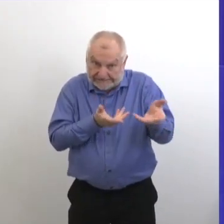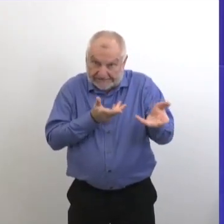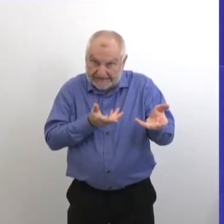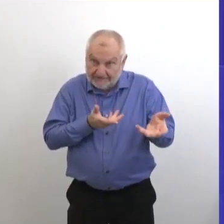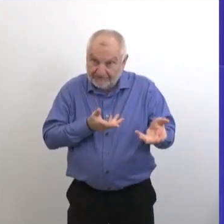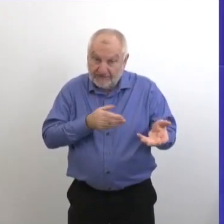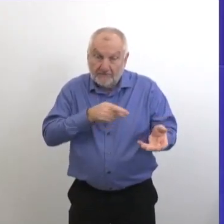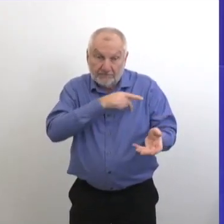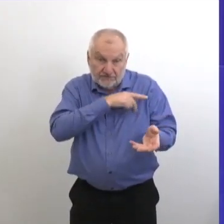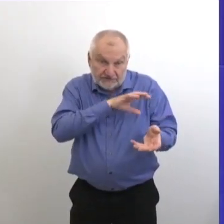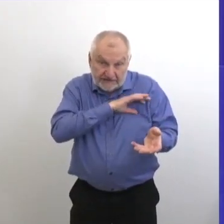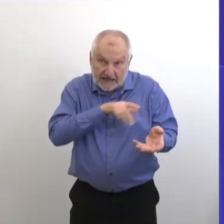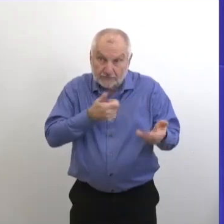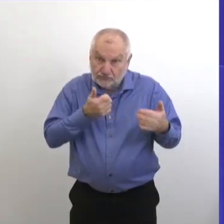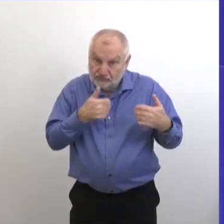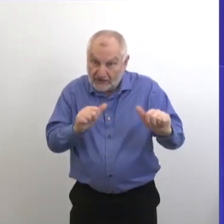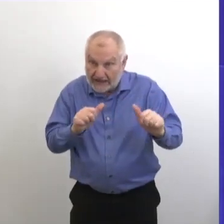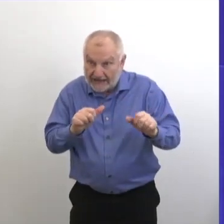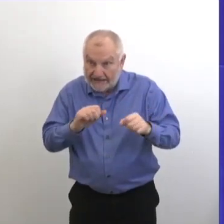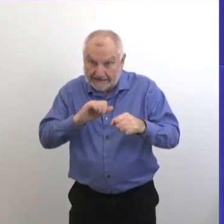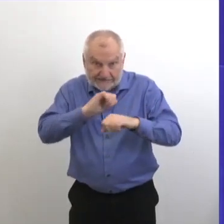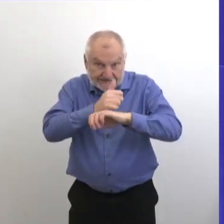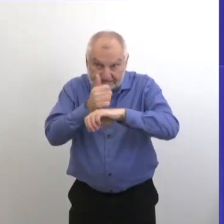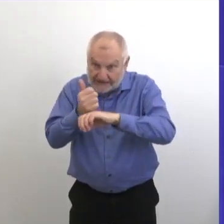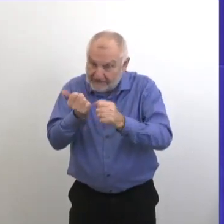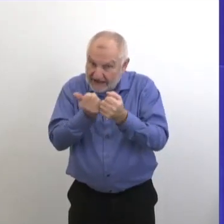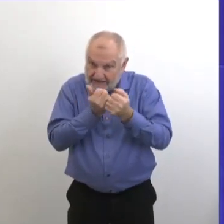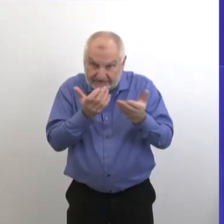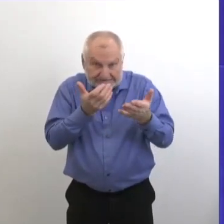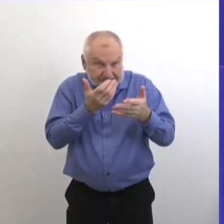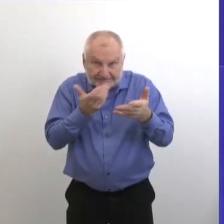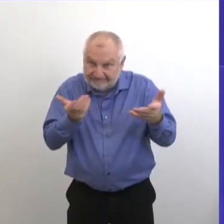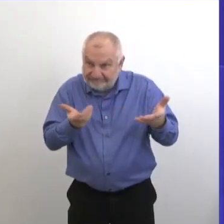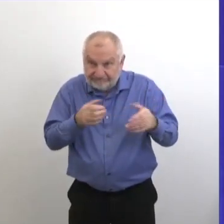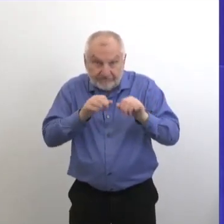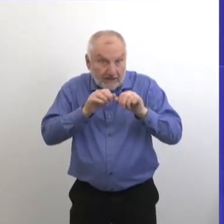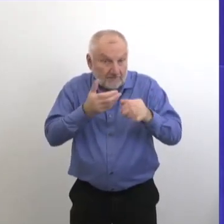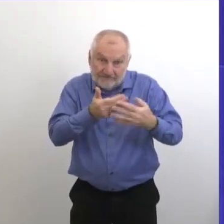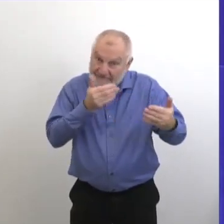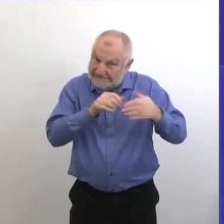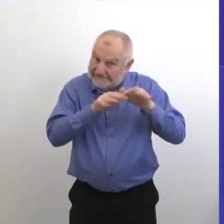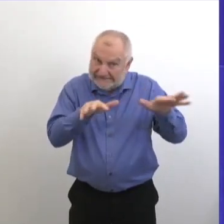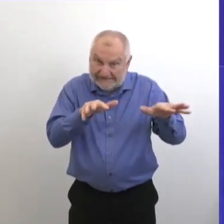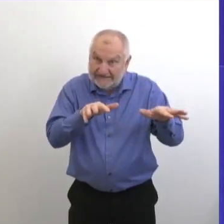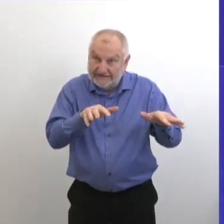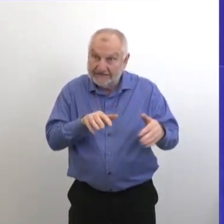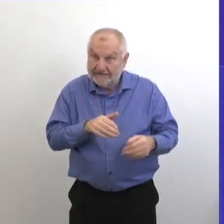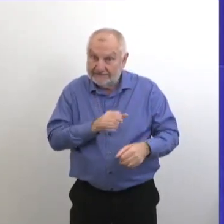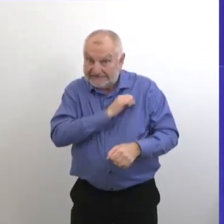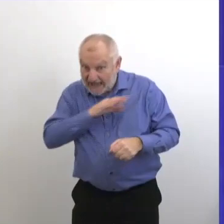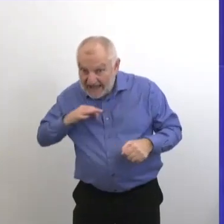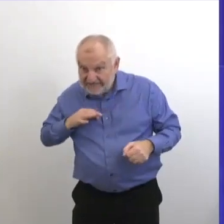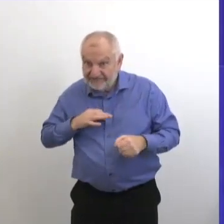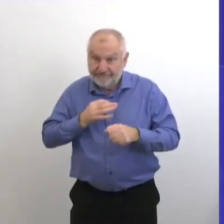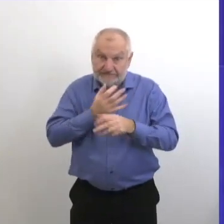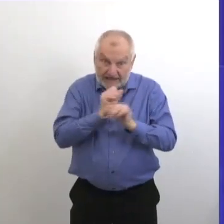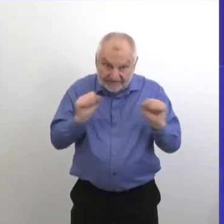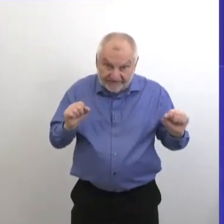mettre tout en place, pour minimiser la propagation et assurer la sécurité du personnel et des résidents.